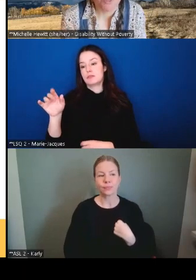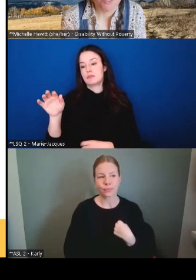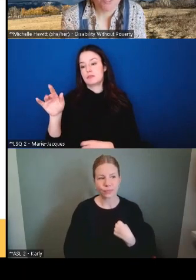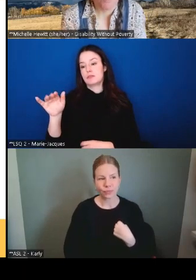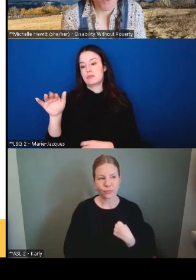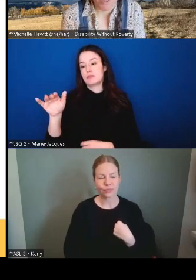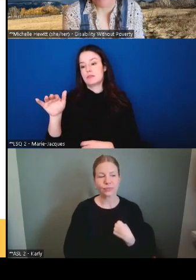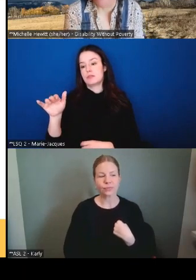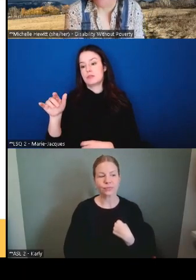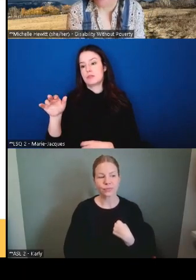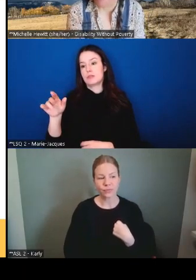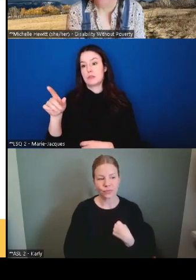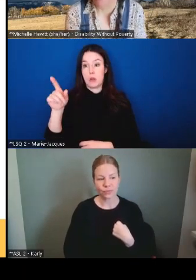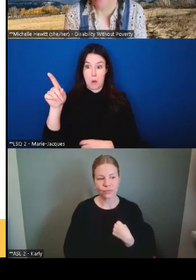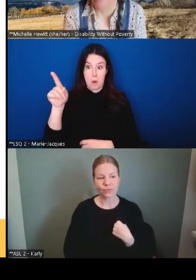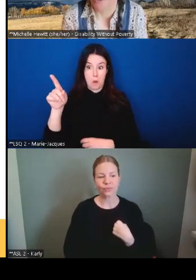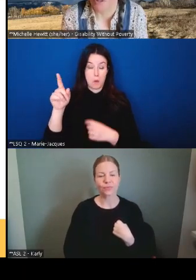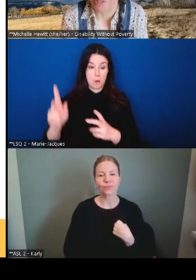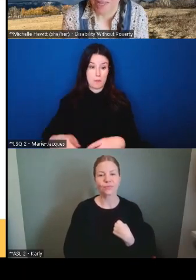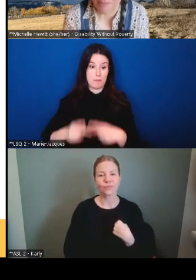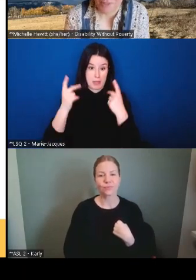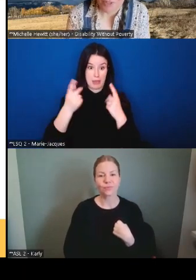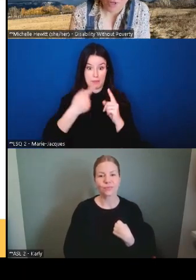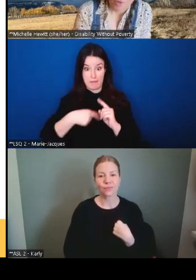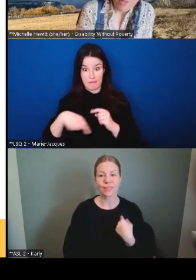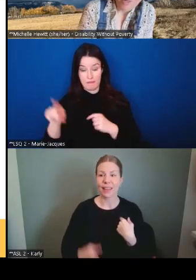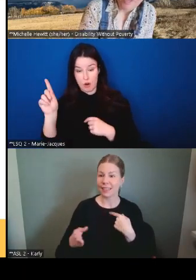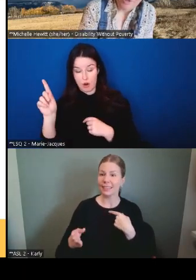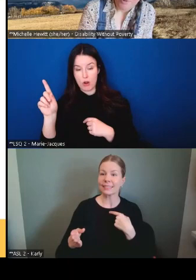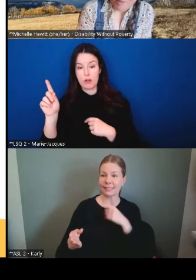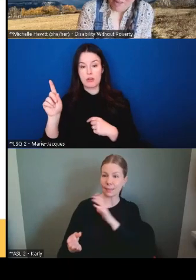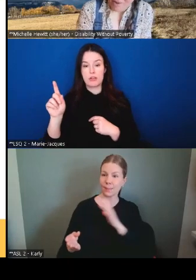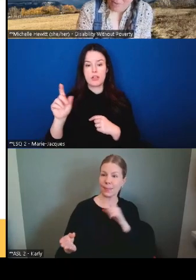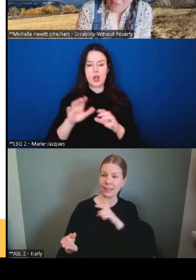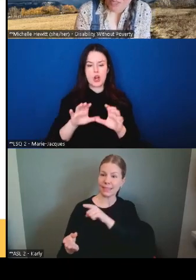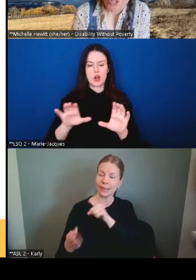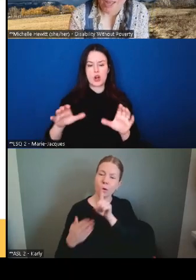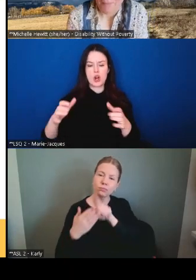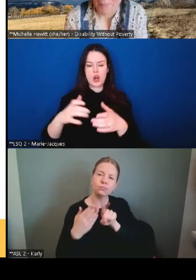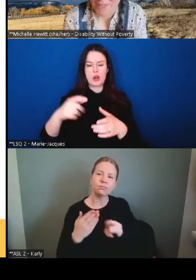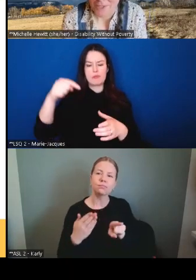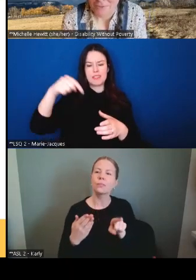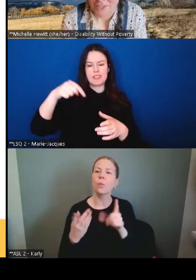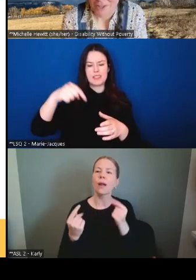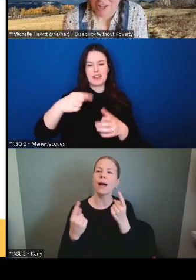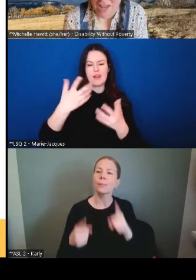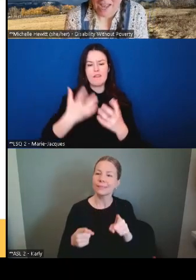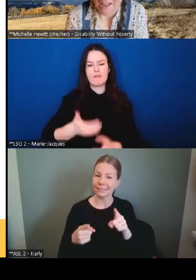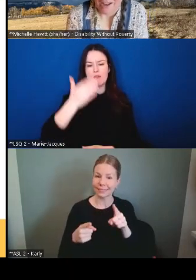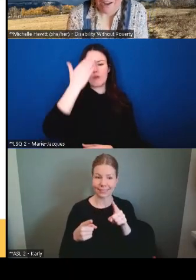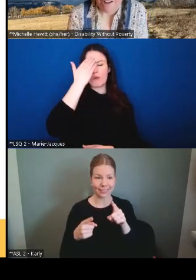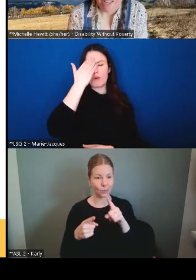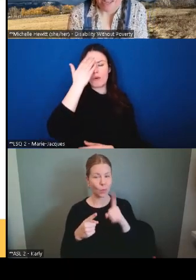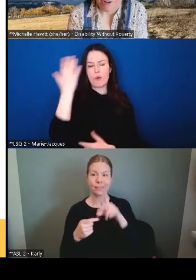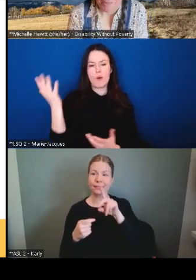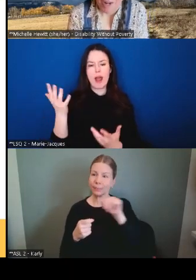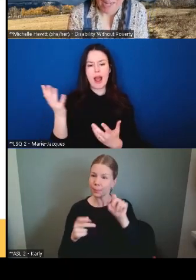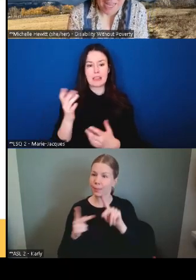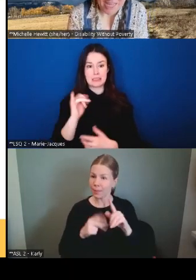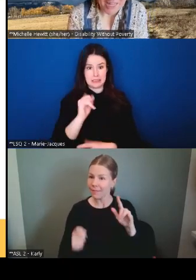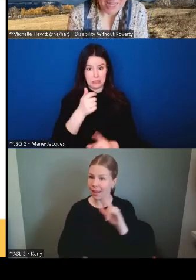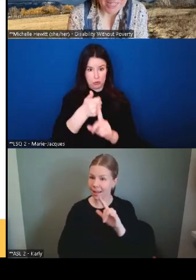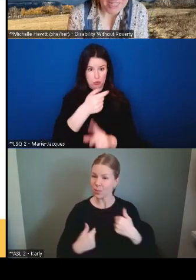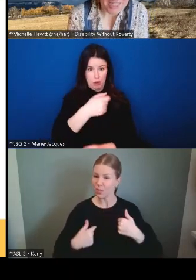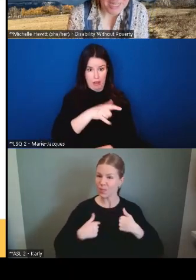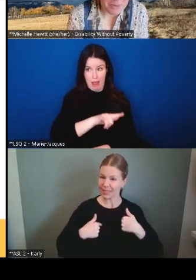faire en sorte que je puisse me rendre là. C'est un comité qui est intéressé à savoir qu'est-ce qui se passe quand vous prenez l'avion.